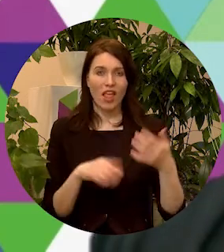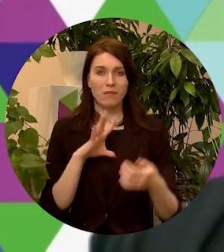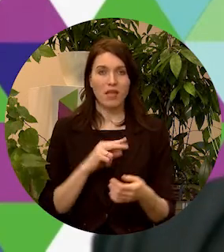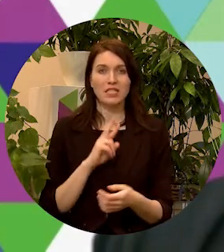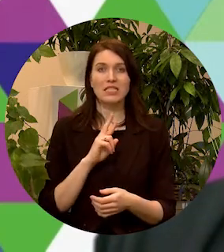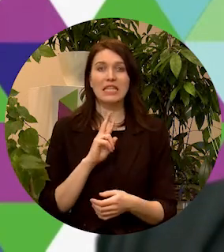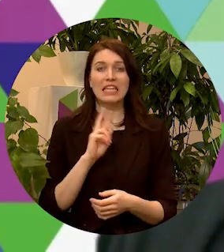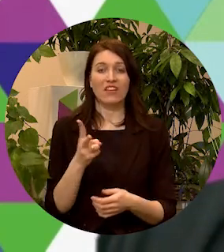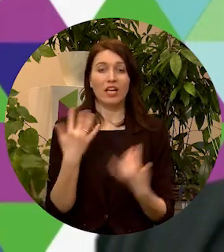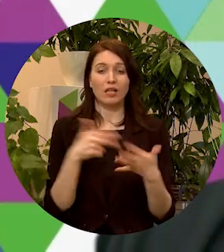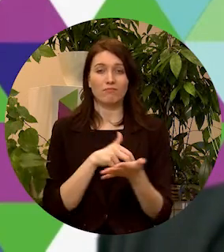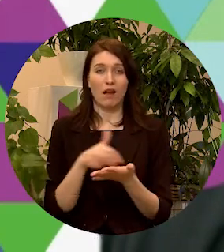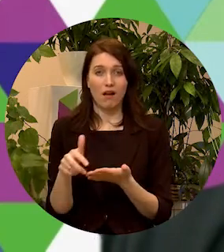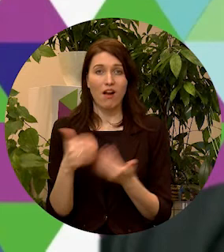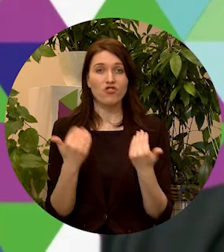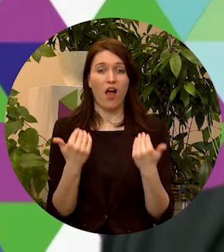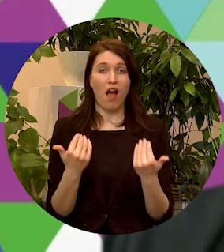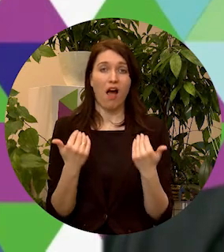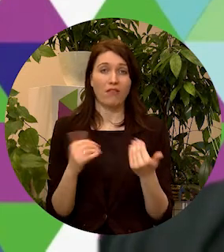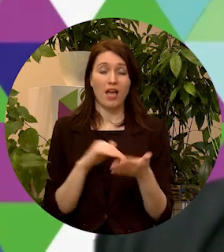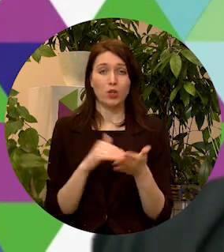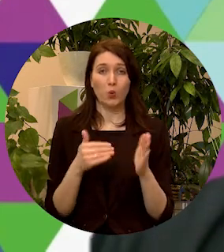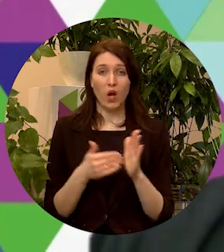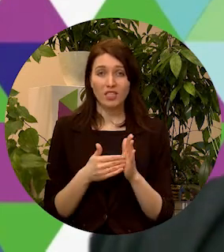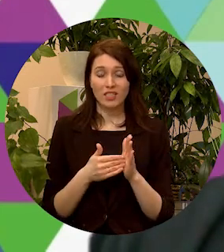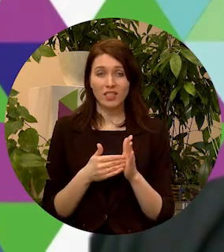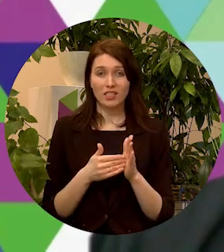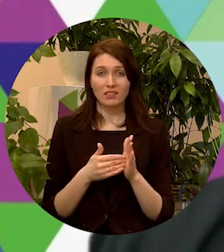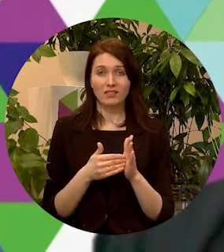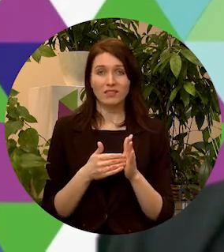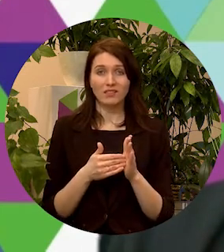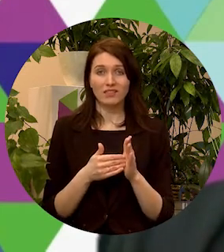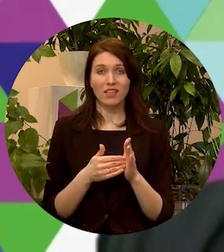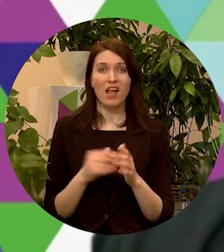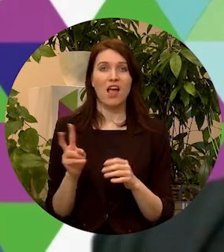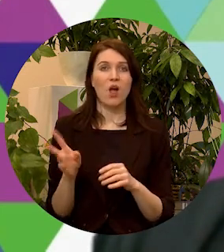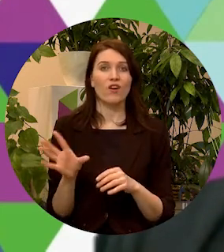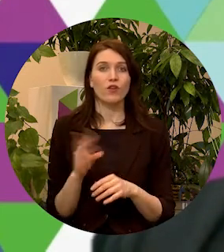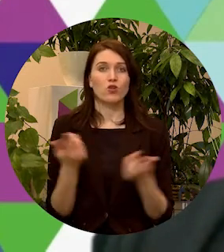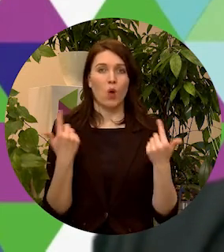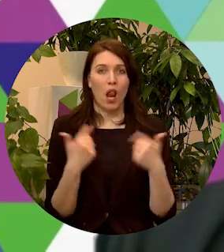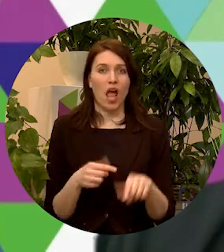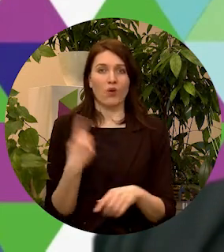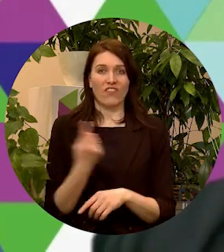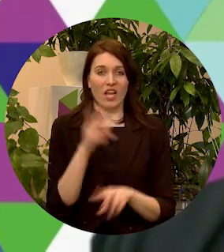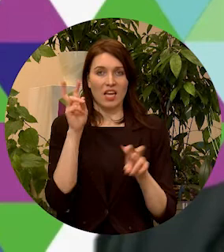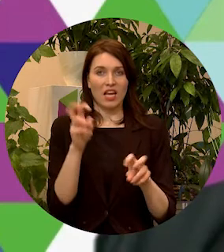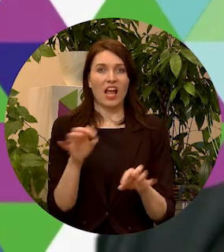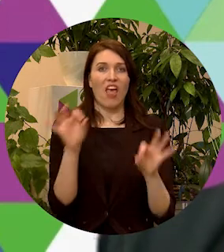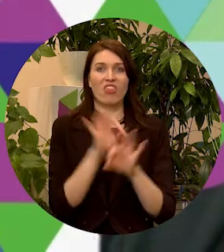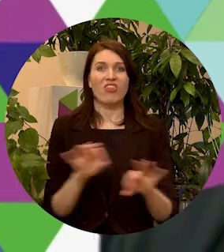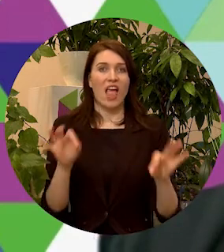šādā situācijā, kur pastāvīgi ir vienīgais tas, ka nekas nav